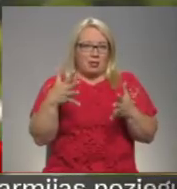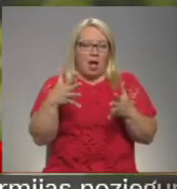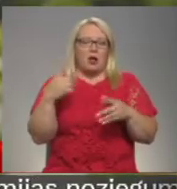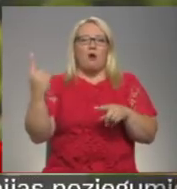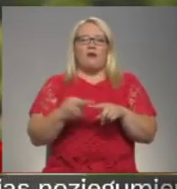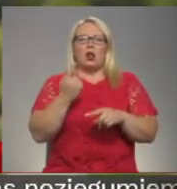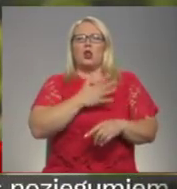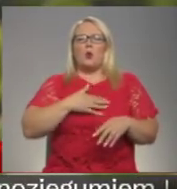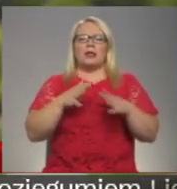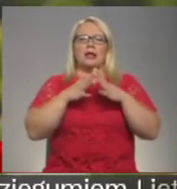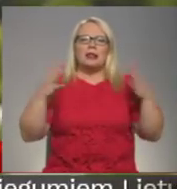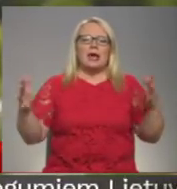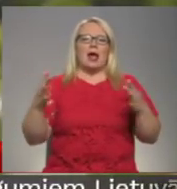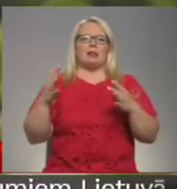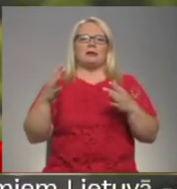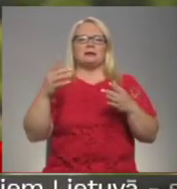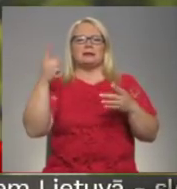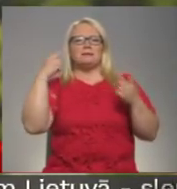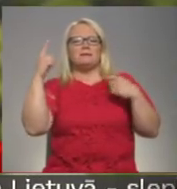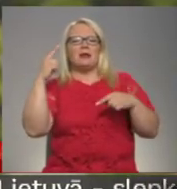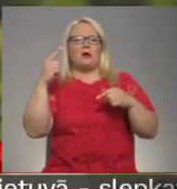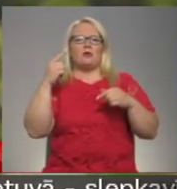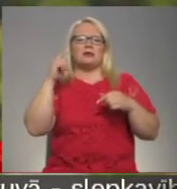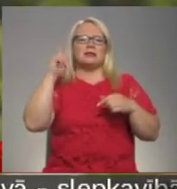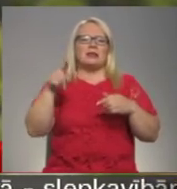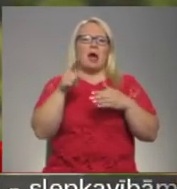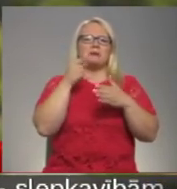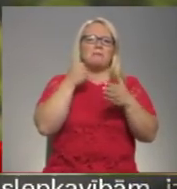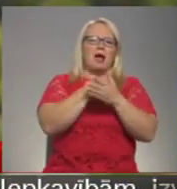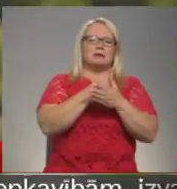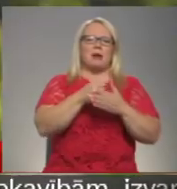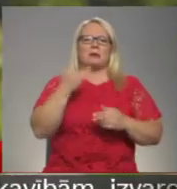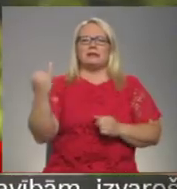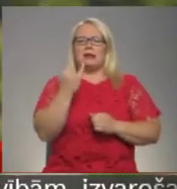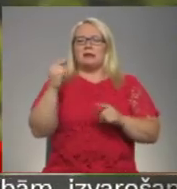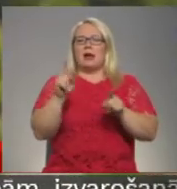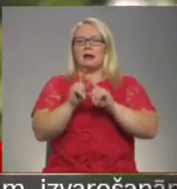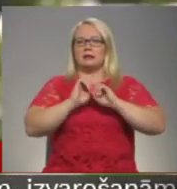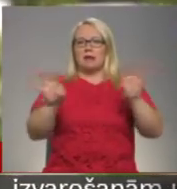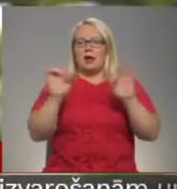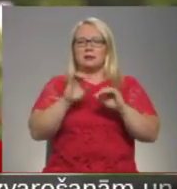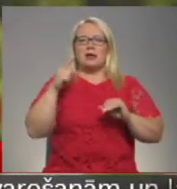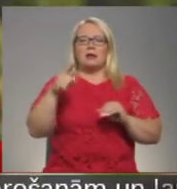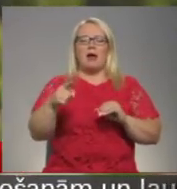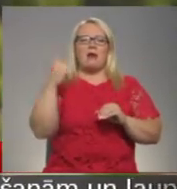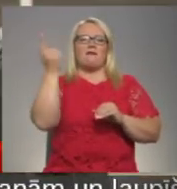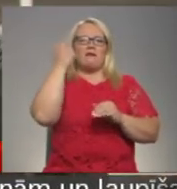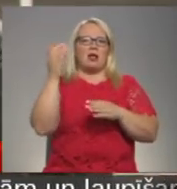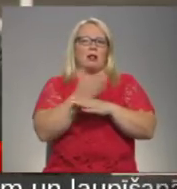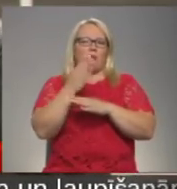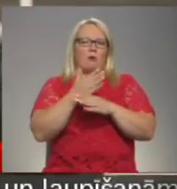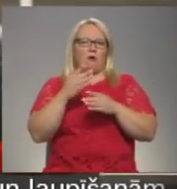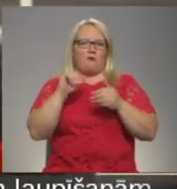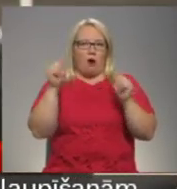Un vēl ir ļoti liels ekspektācijas un zināms maksimālisms, ko man liekas ir interesanti arī stāstīt tādā seriālu formā.